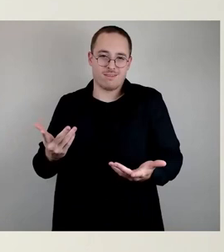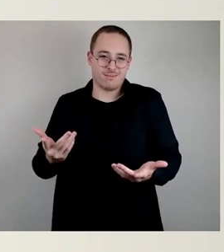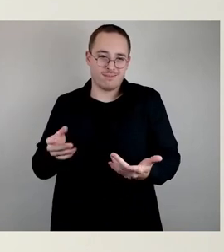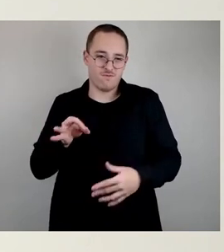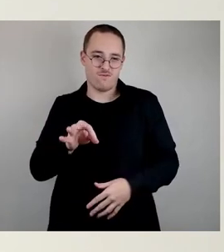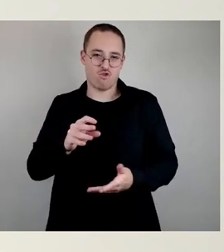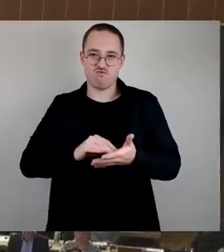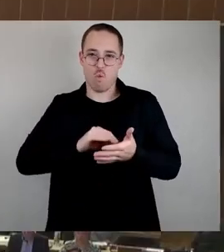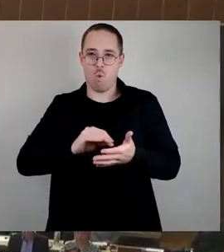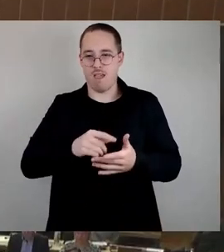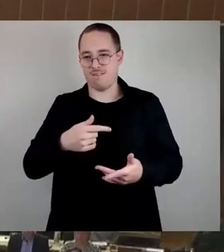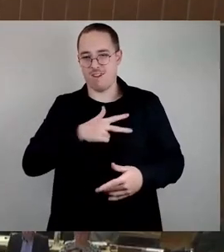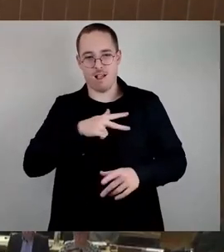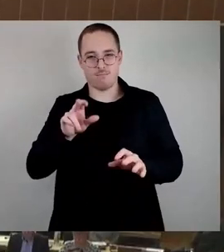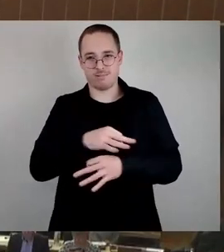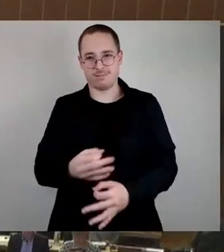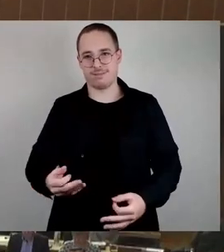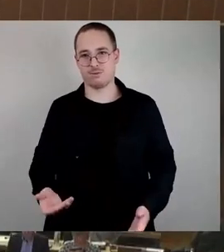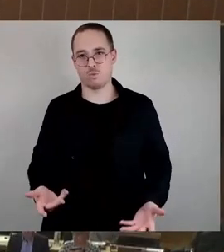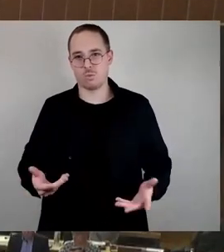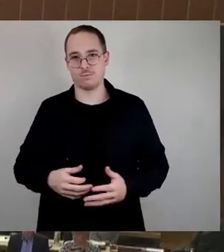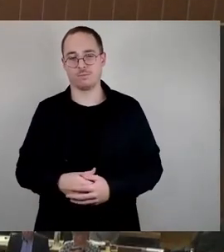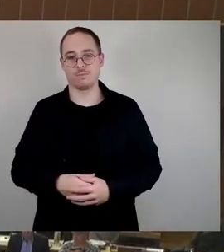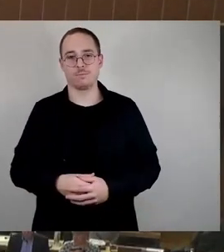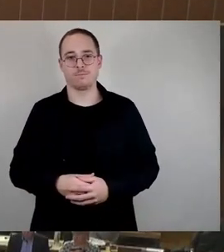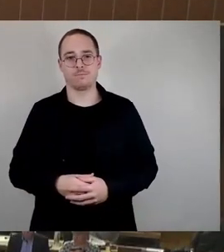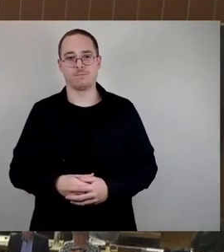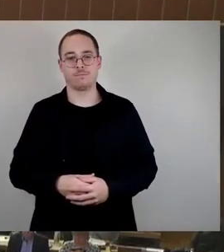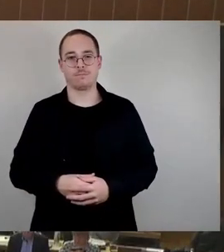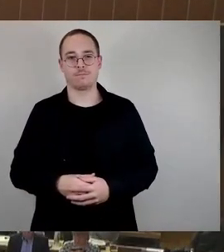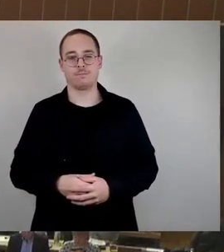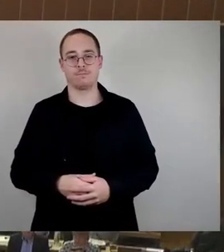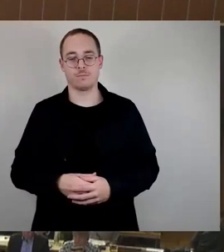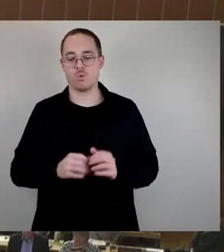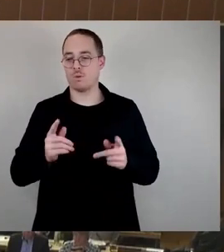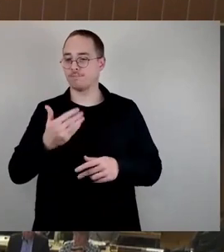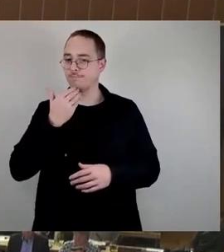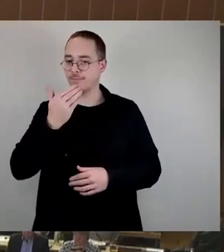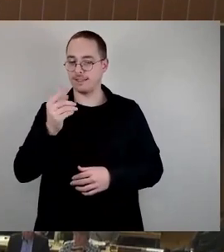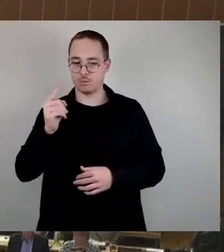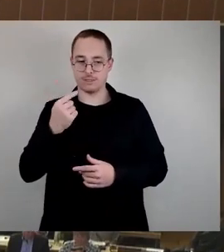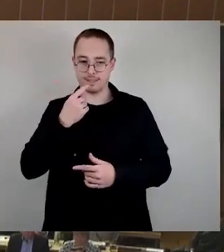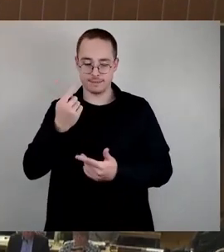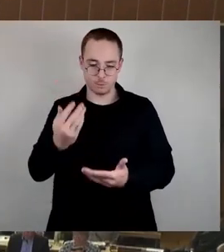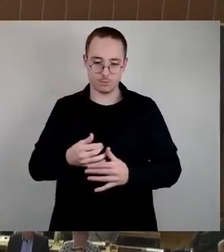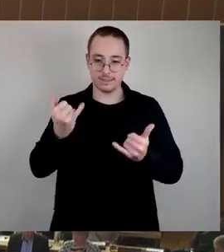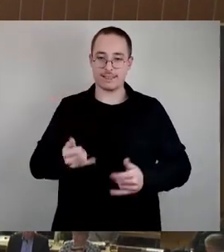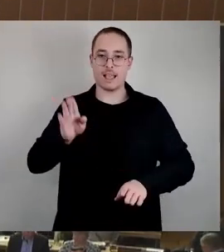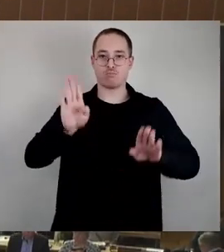Vielen Dank noch mal für die Erläuterung und jetzt steigen wir ein in die Abstimmung. Und da stimmen wir viel ab.